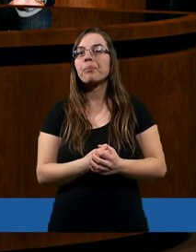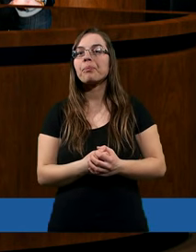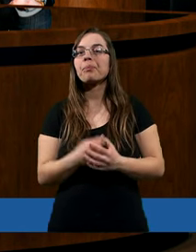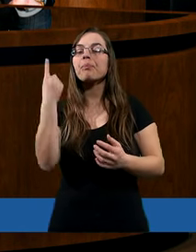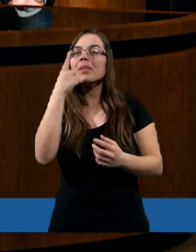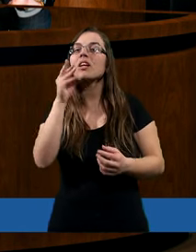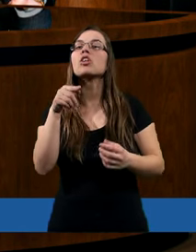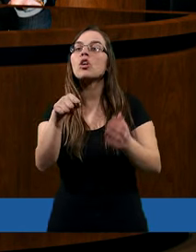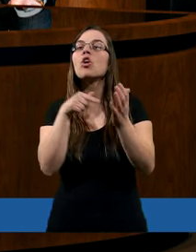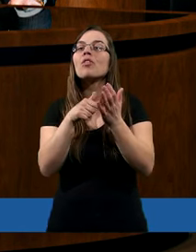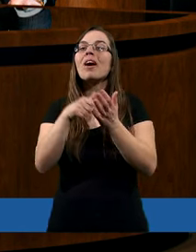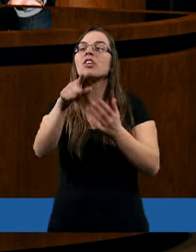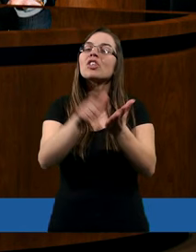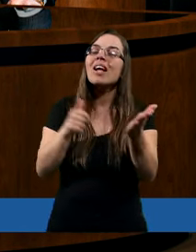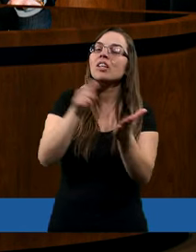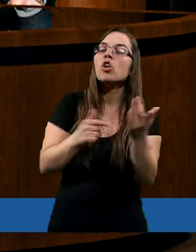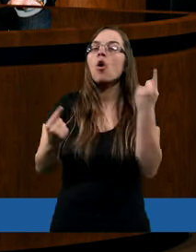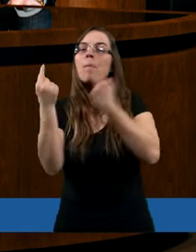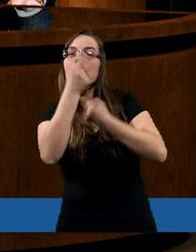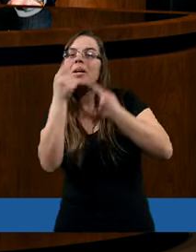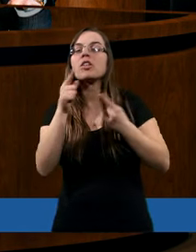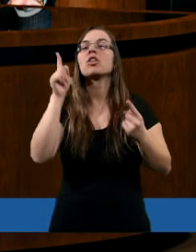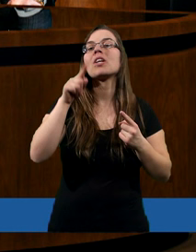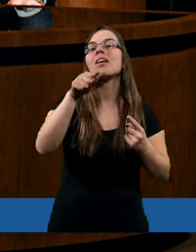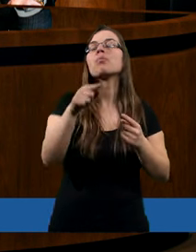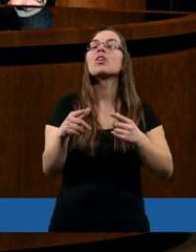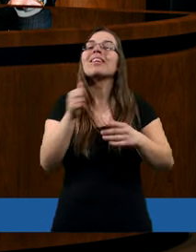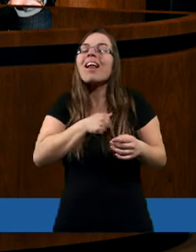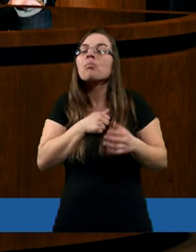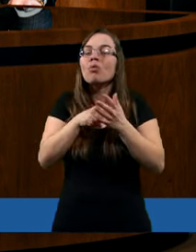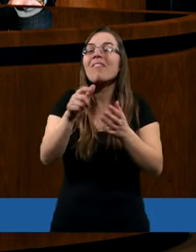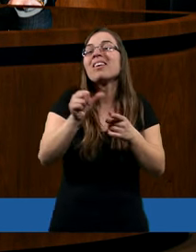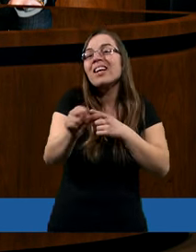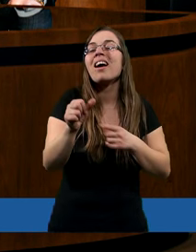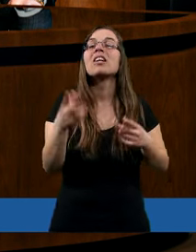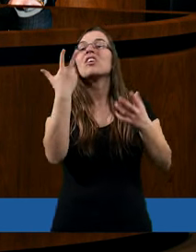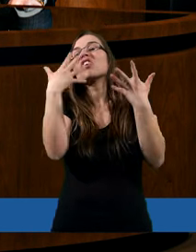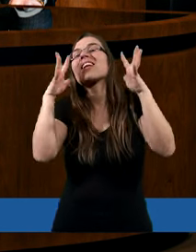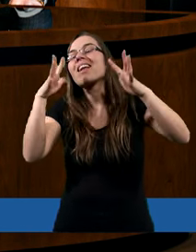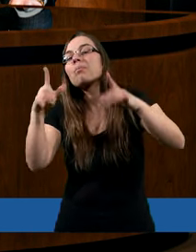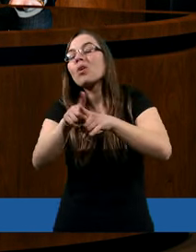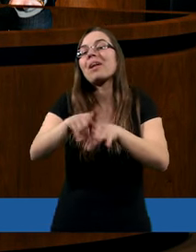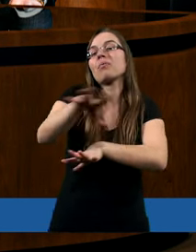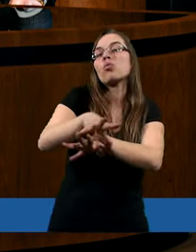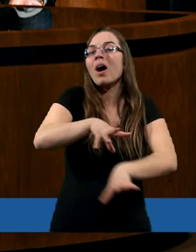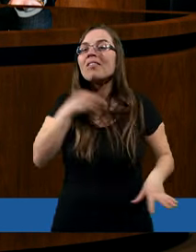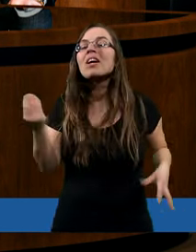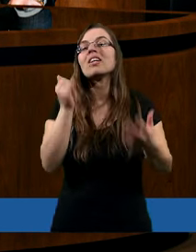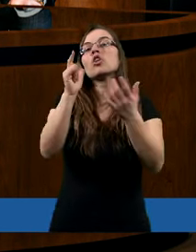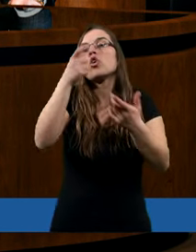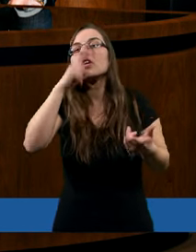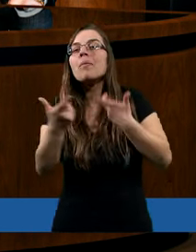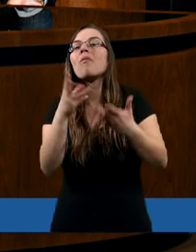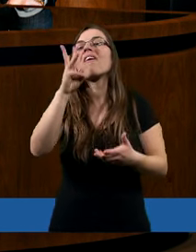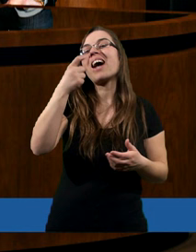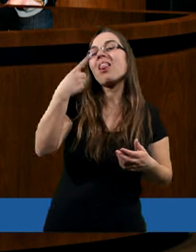często myślimy, że wtedy, kiedy grzeszymy, tylko zasmucamy Ducha Świętego, ale właśnie wtedy, kiedy zaniedbujemy, tak? Jak tu właśnie Magda mówiła,